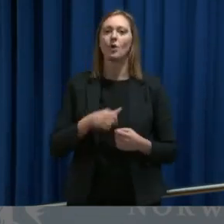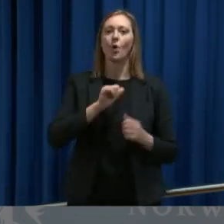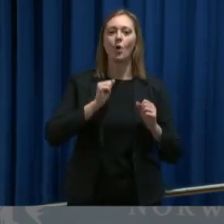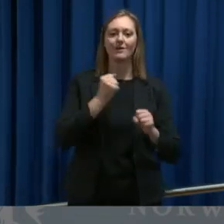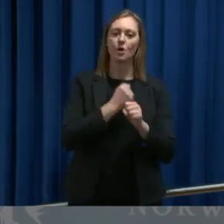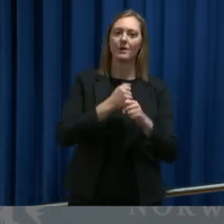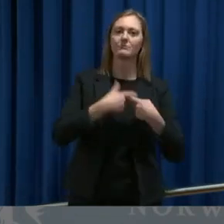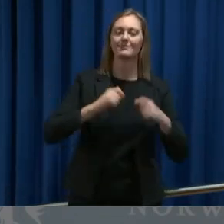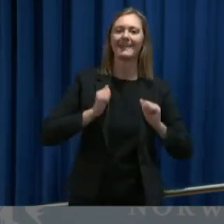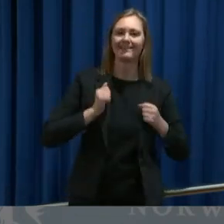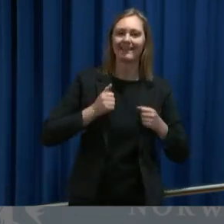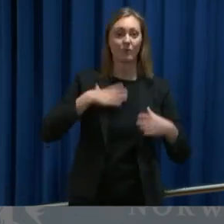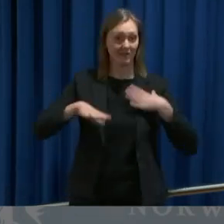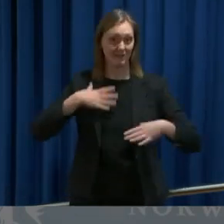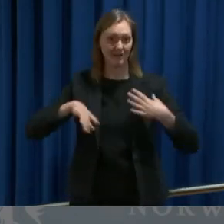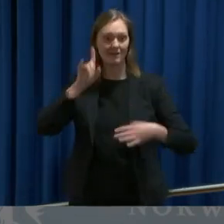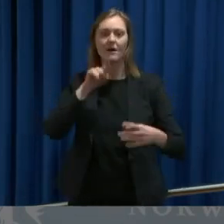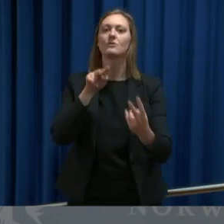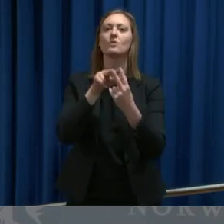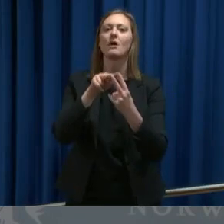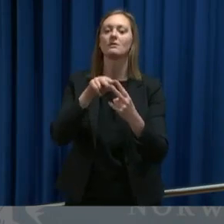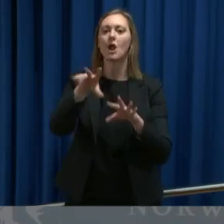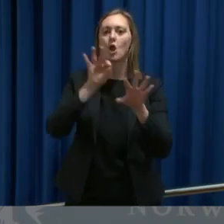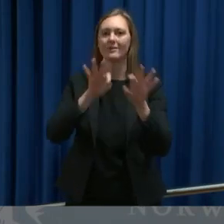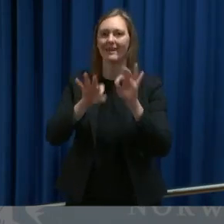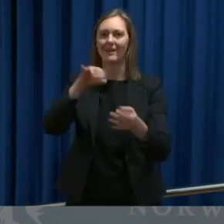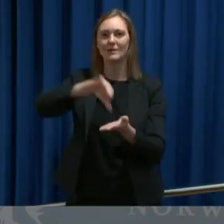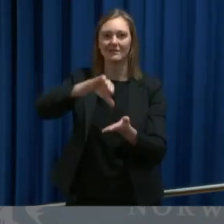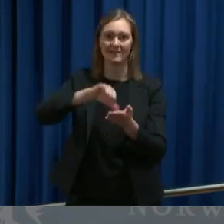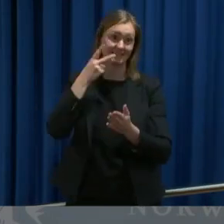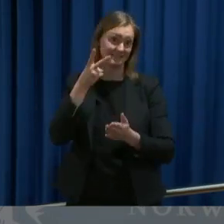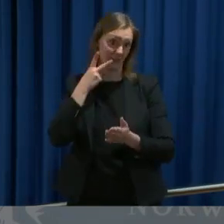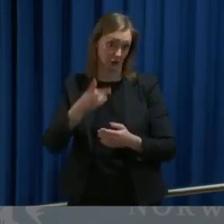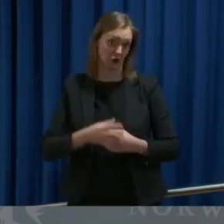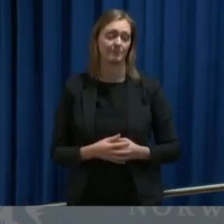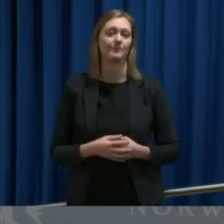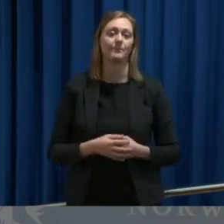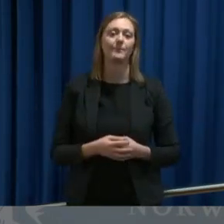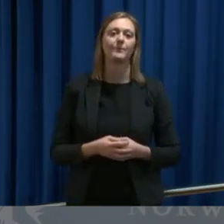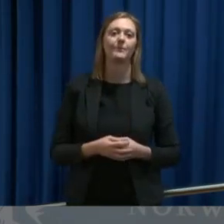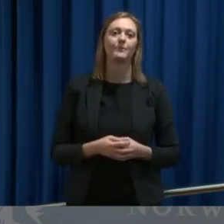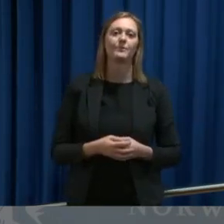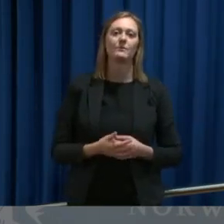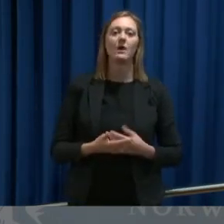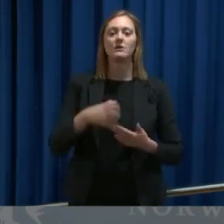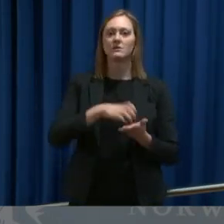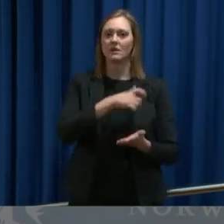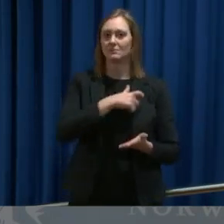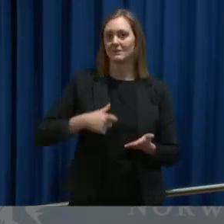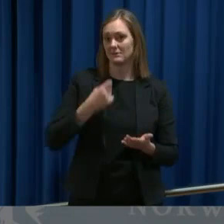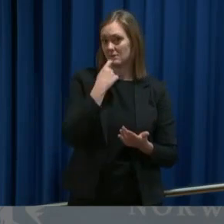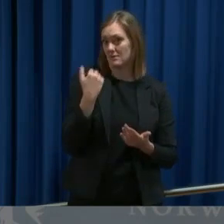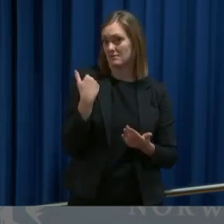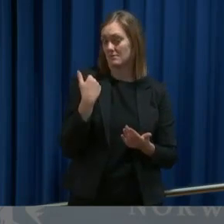frivillighet kan kontakte Lotteri og stiftelses tilsynet. Som statsministeren redegjorde